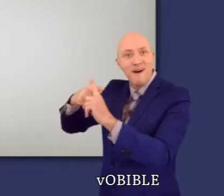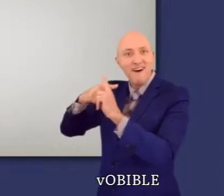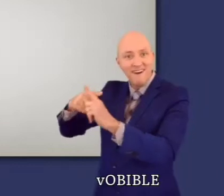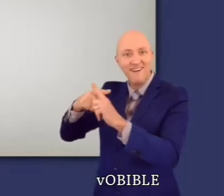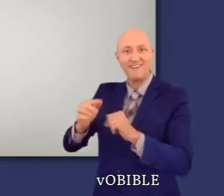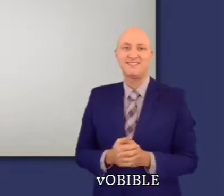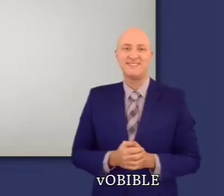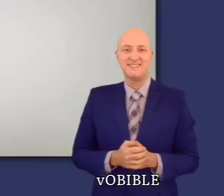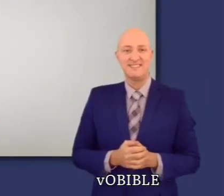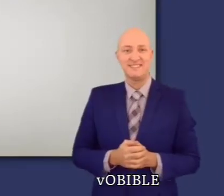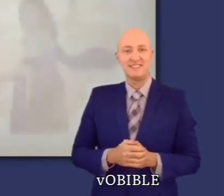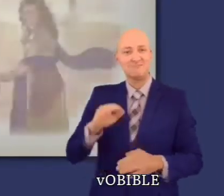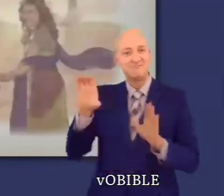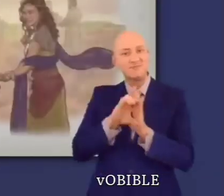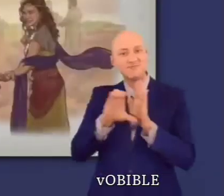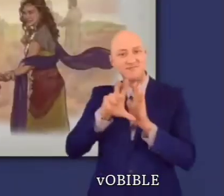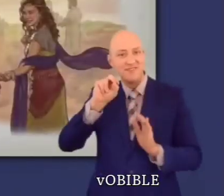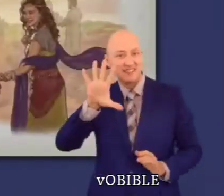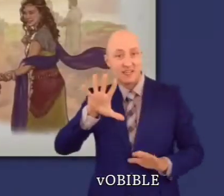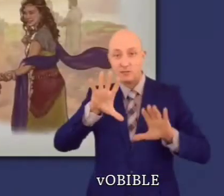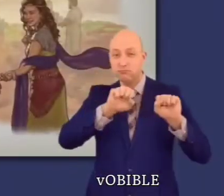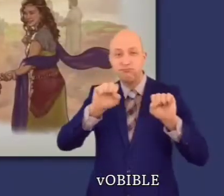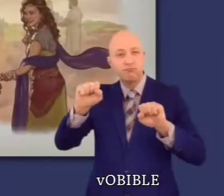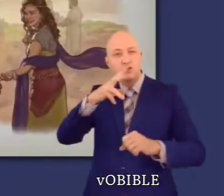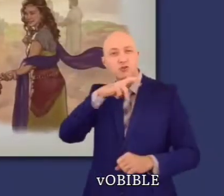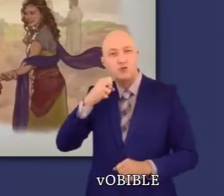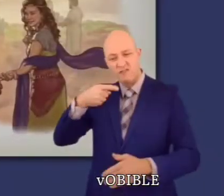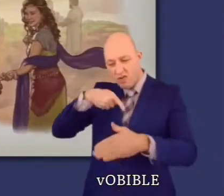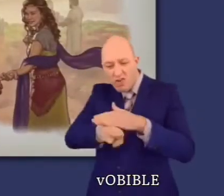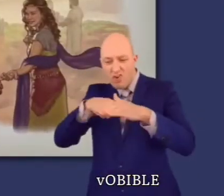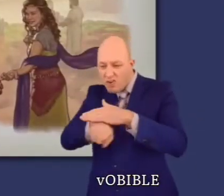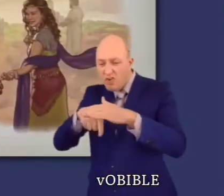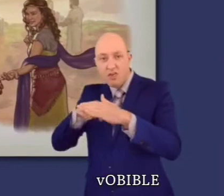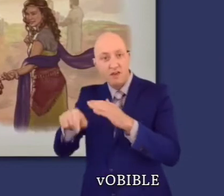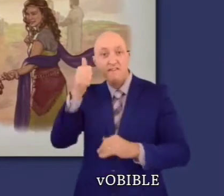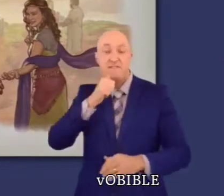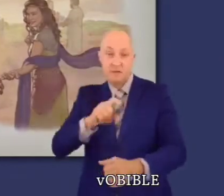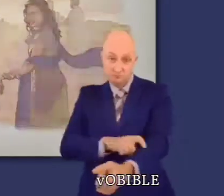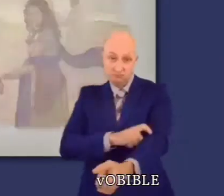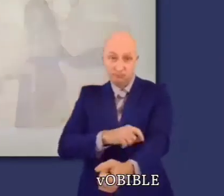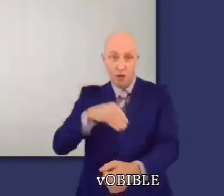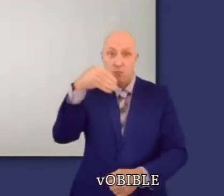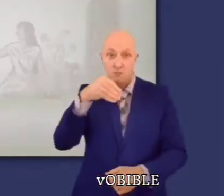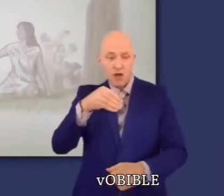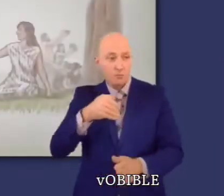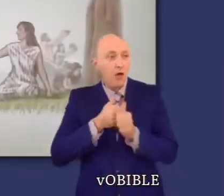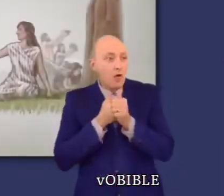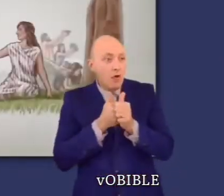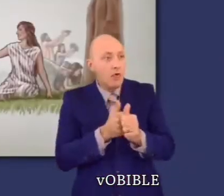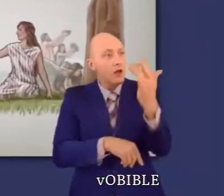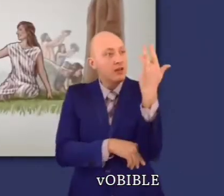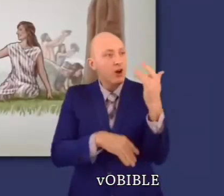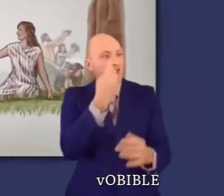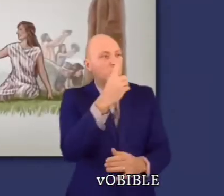Dans le chapitre 25, beaucoup parmi le peuple de Dieu commettent des actes sexuels immoraux avec des femmes moabites, ce qui les mène à l